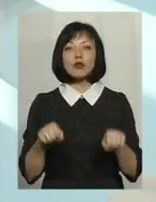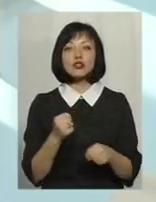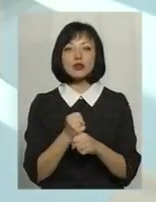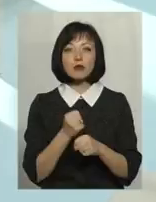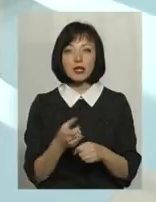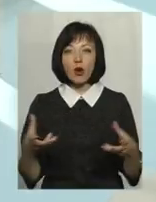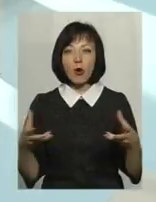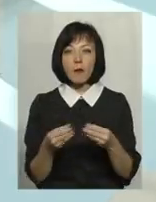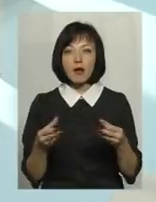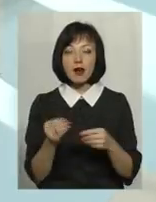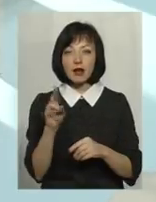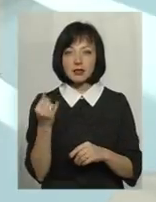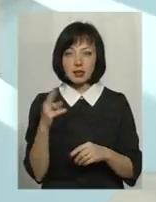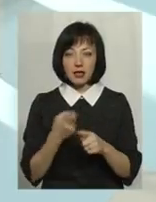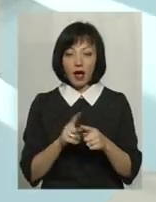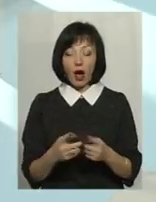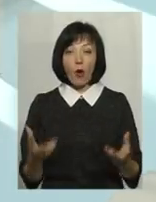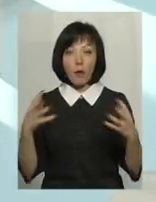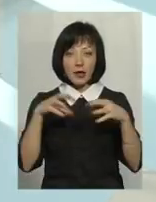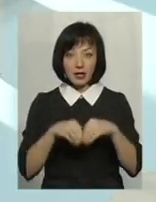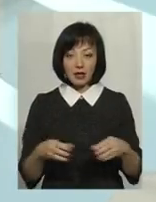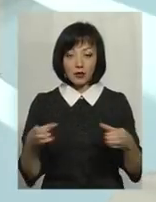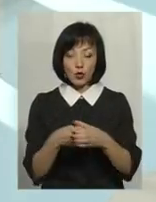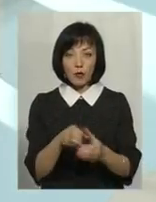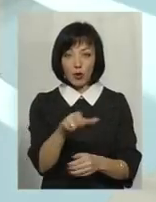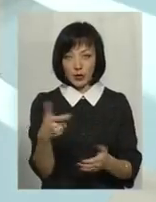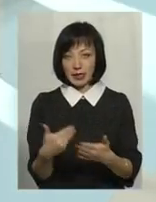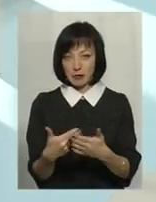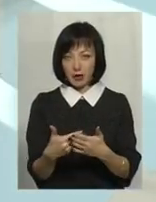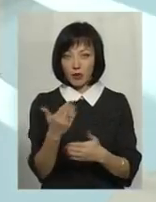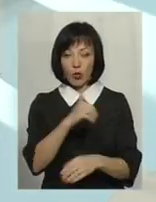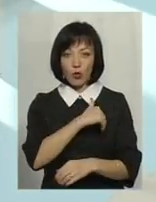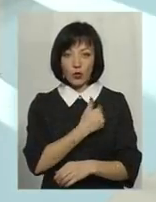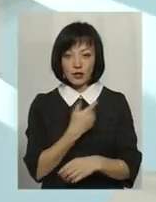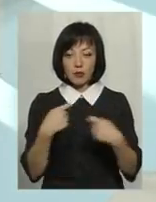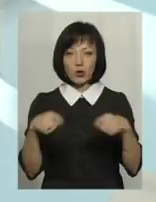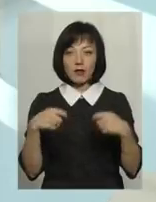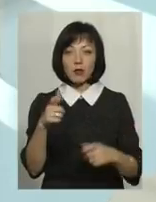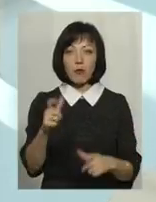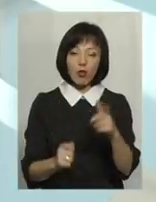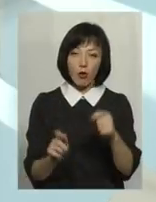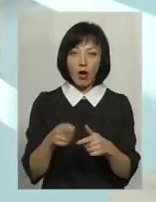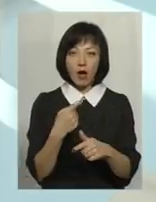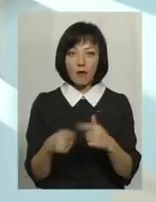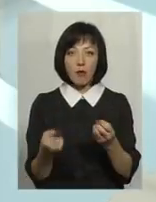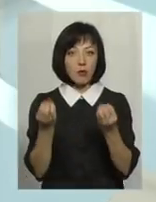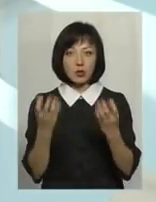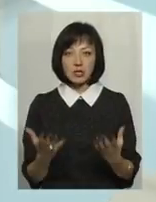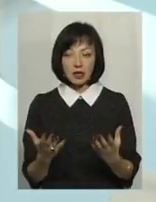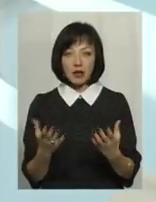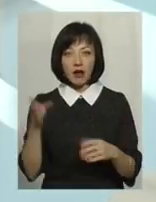кооперація в даному випадку, об'єднавшись, якась група людей, наприклад, якщо вони хочуть навіть реалізувати молоко, чи навіть це саме просте,